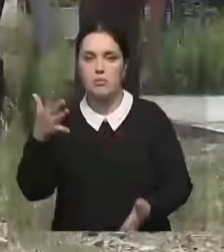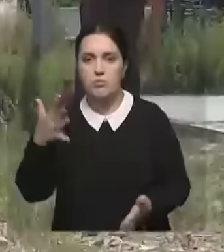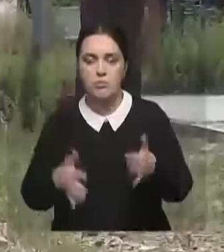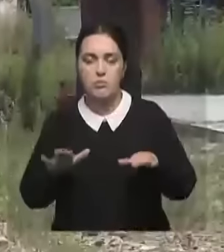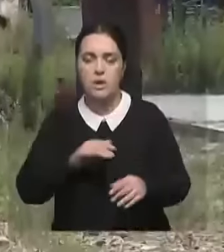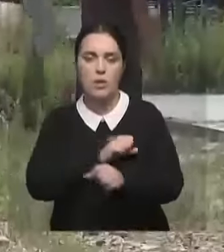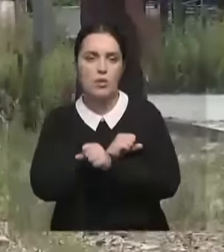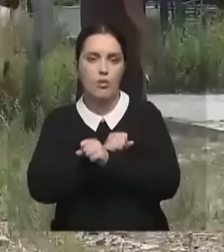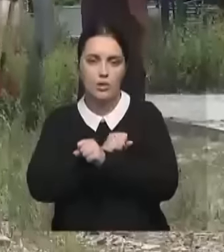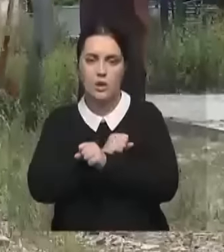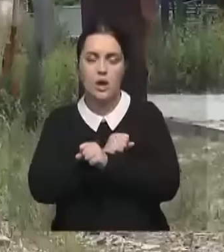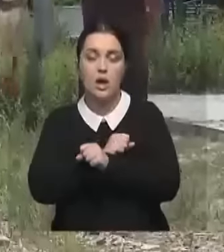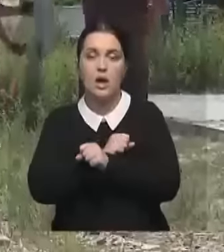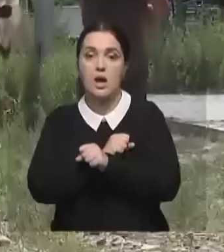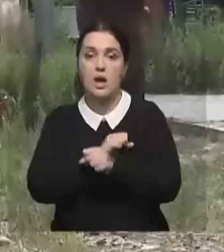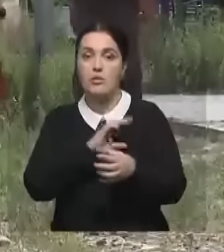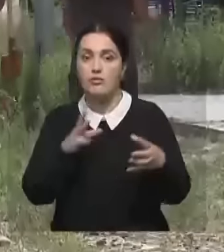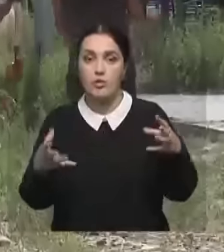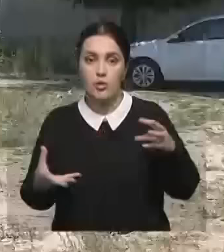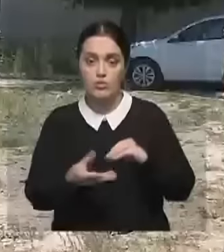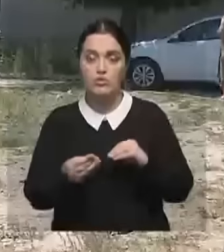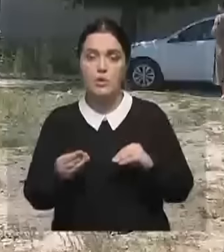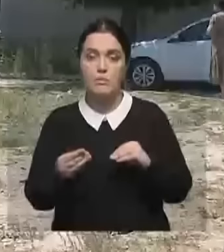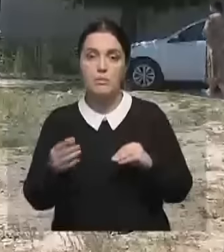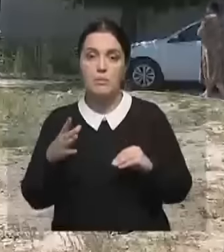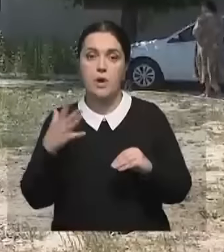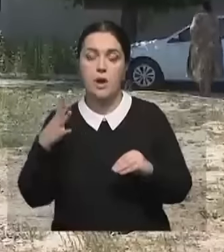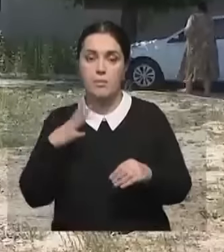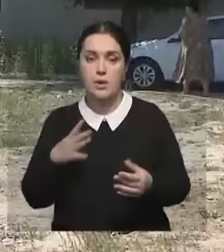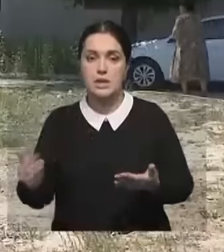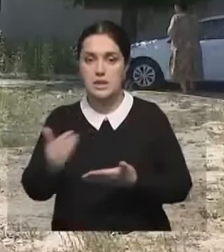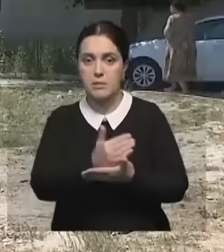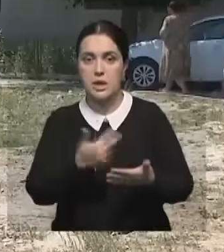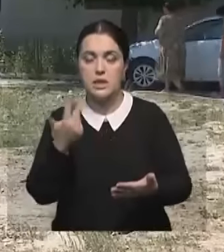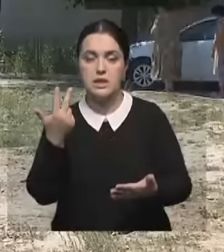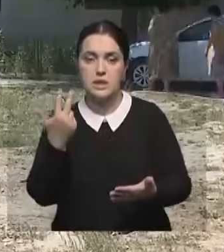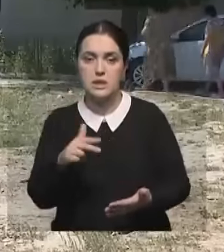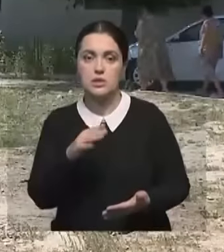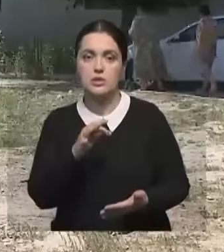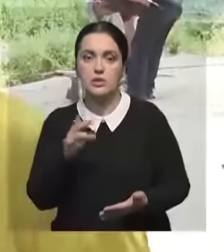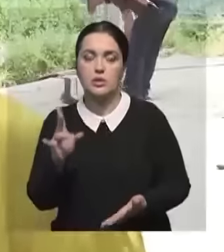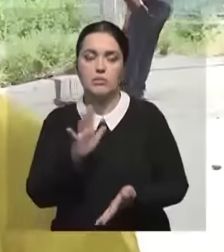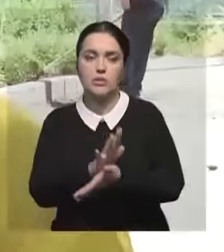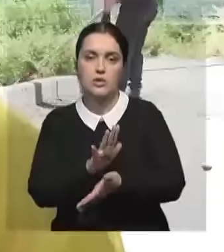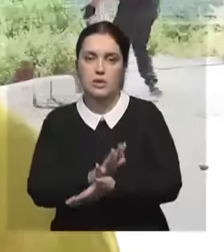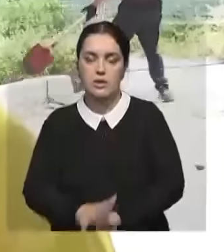отдыха и городские площади. В общей сложности неравнодушные туркестанцы собрали около 30 тонн мусора.